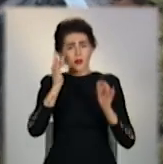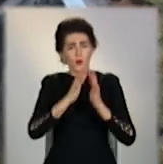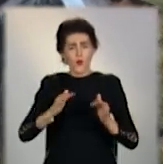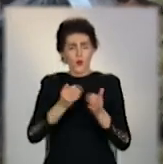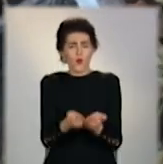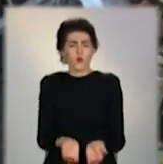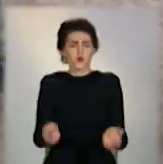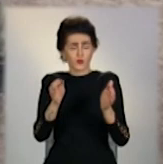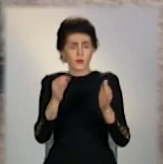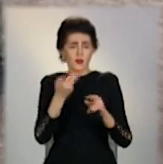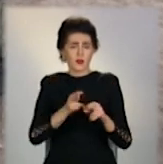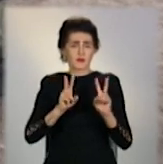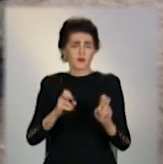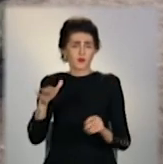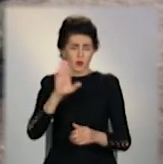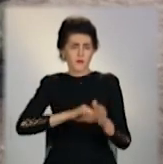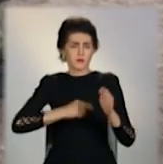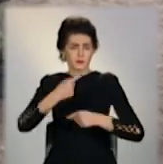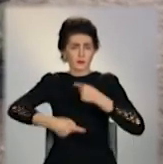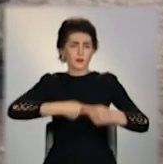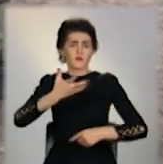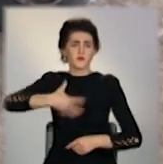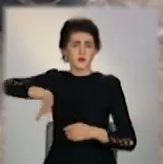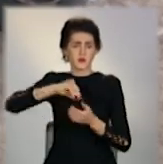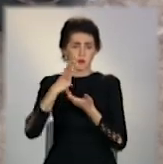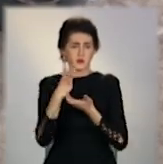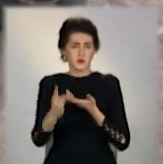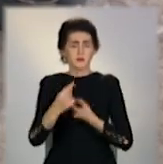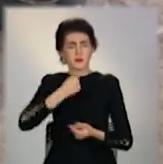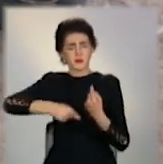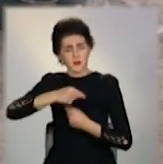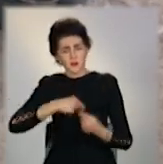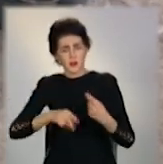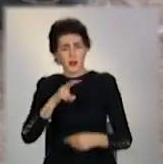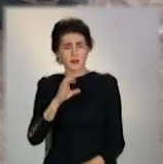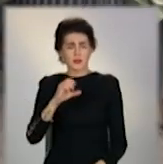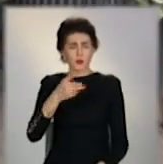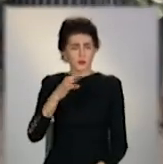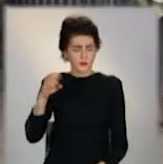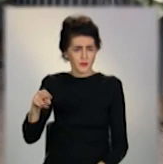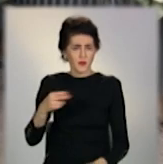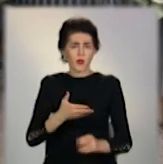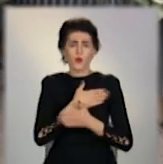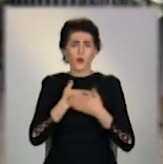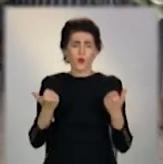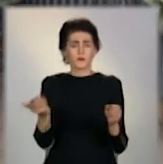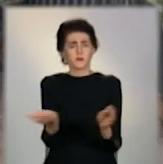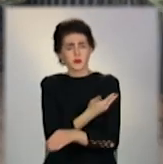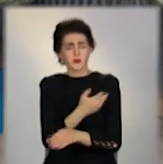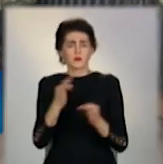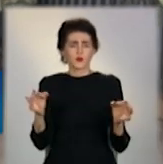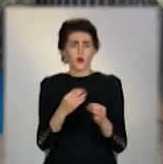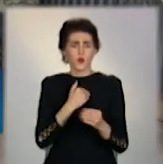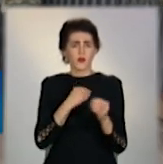-горщику. Цей тренд уже підхопили лісгоспи і підприємці. не хочуть різати, не хочуть срізати, хочуть,